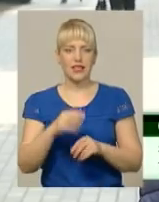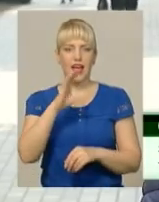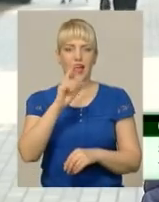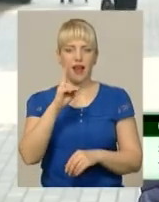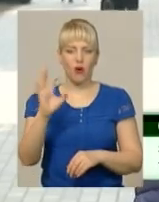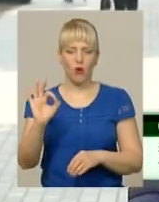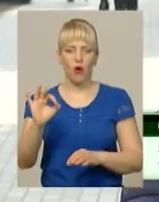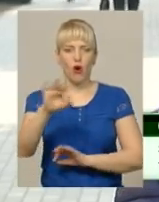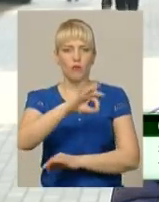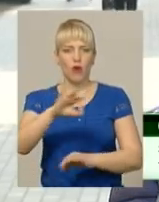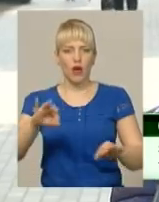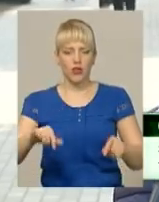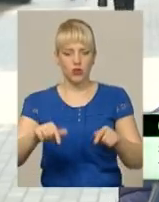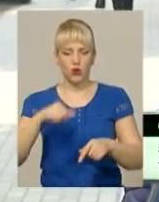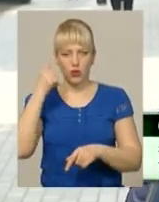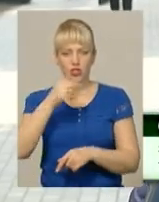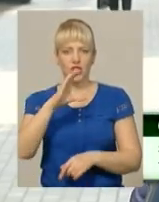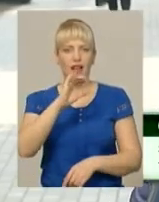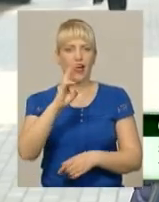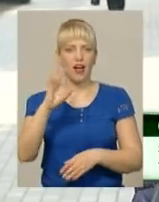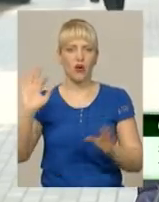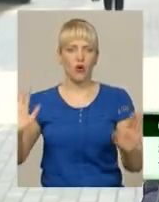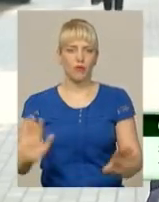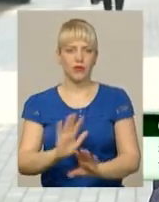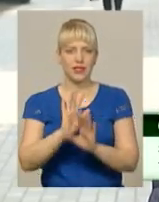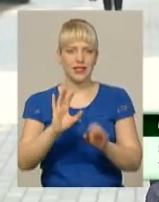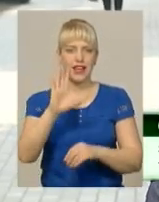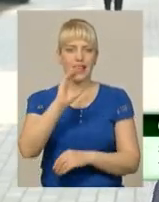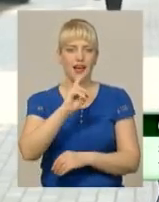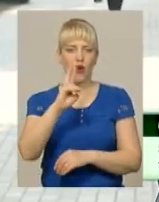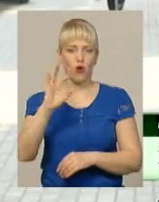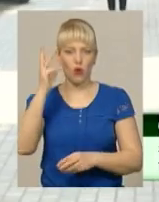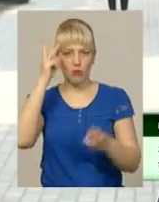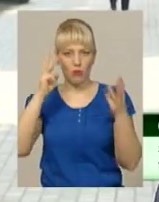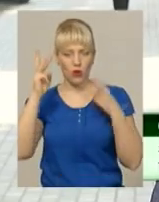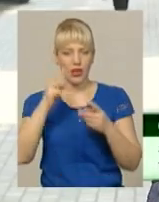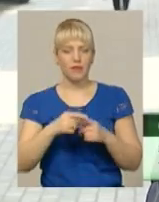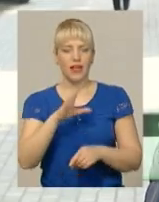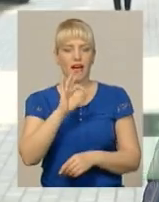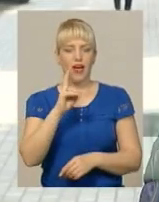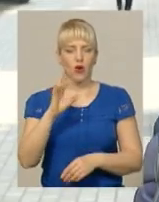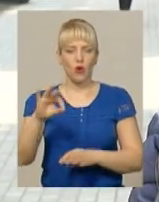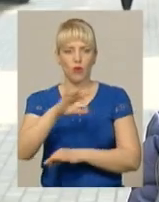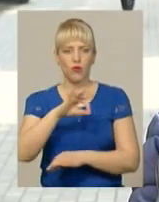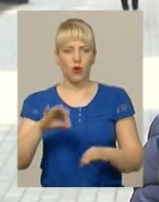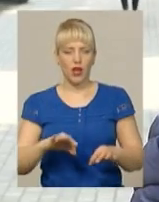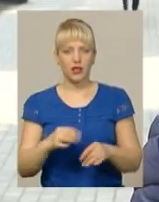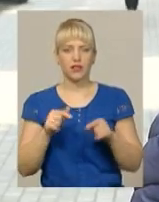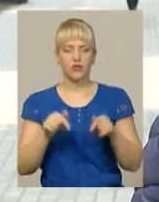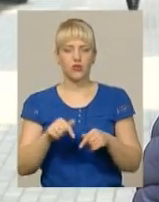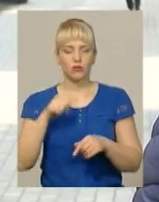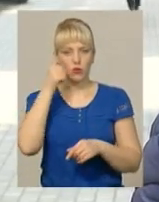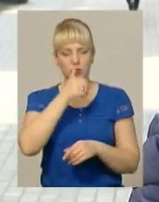-проект цьогоріч, еко-пісня та співана поезія та еко-мода. Еко-проект номінації, яка цьогоріч буде